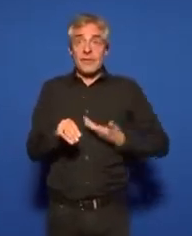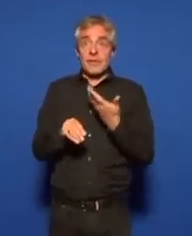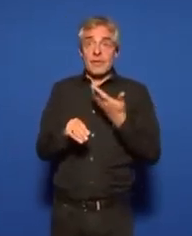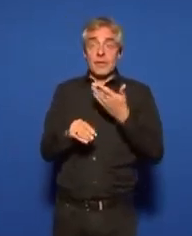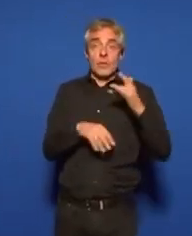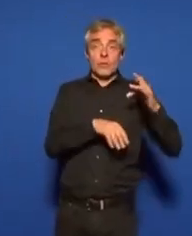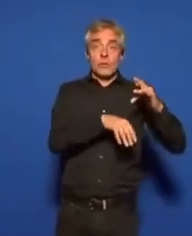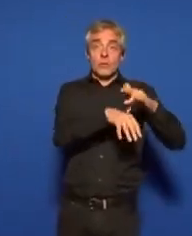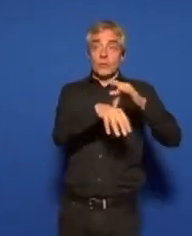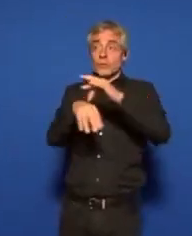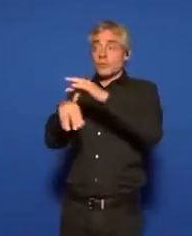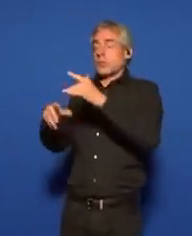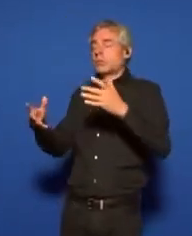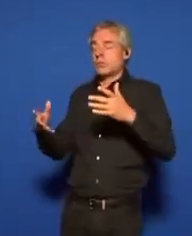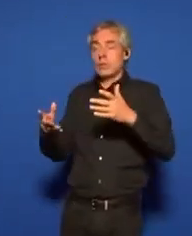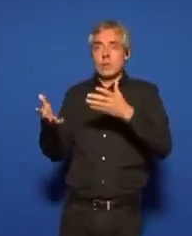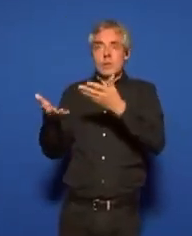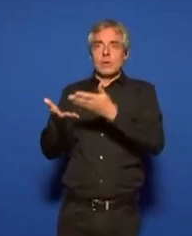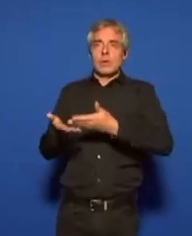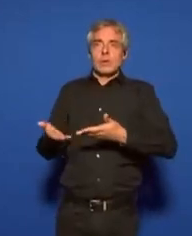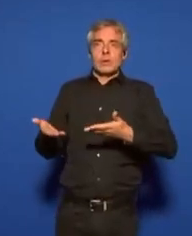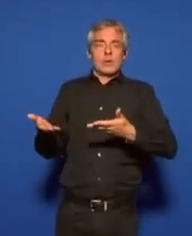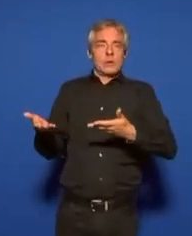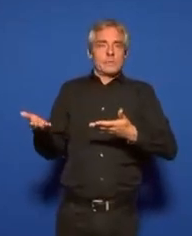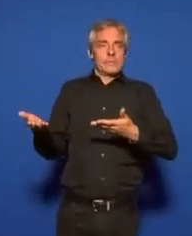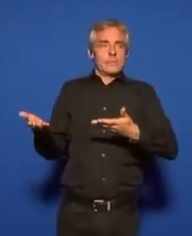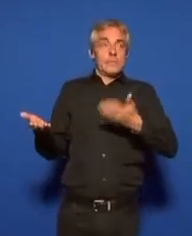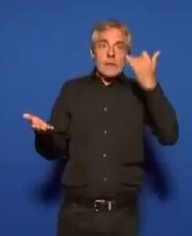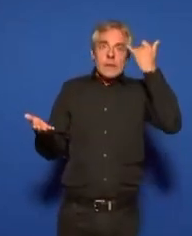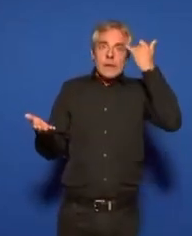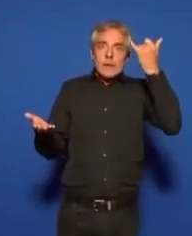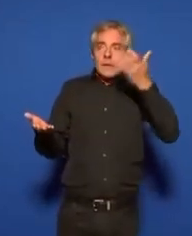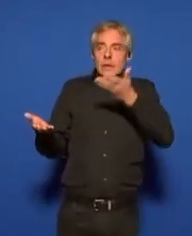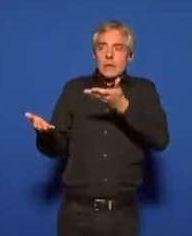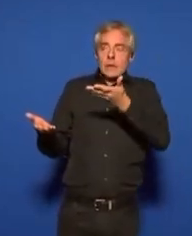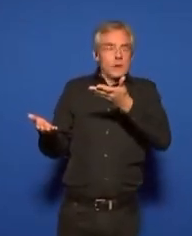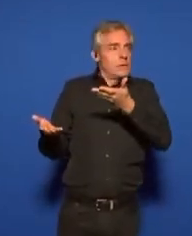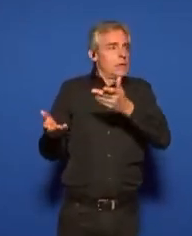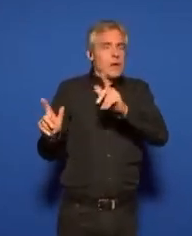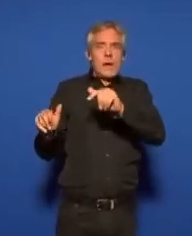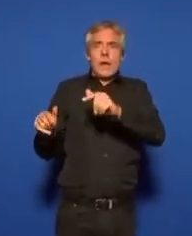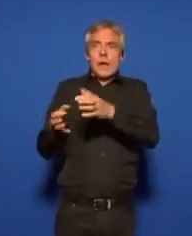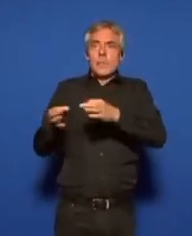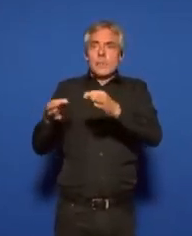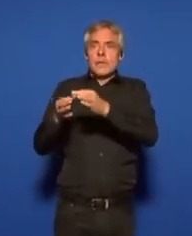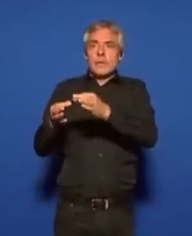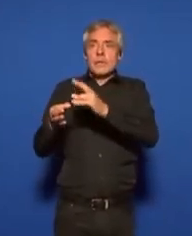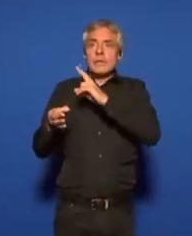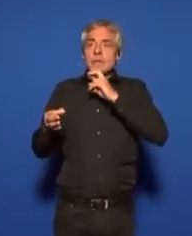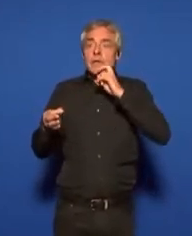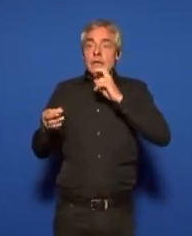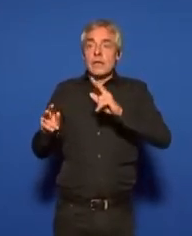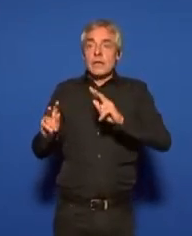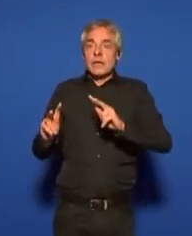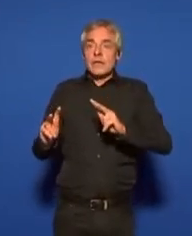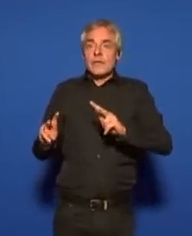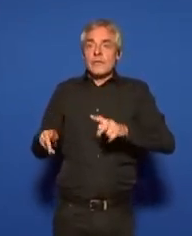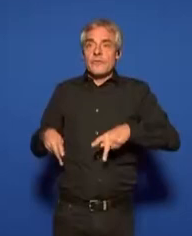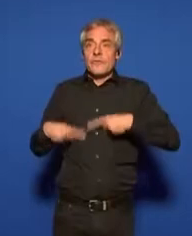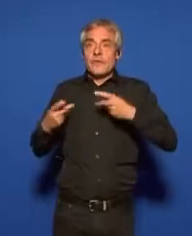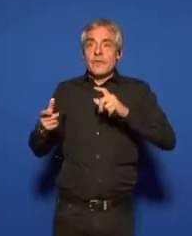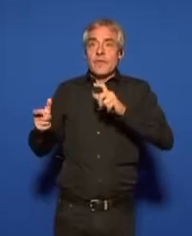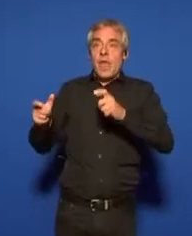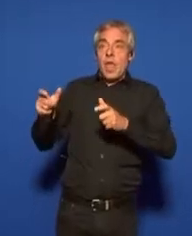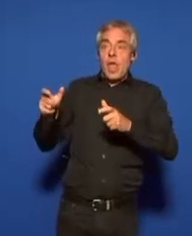hier atteints. Puis ce qui est atteint, c'est l'idée même de l'existence d'Israël et des